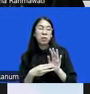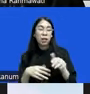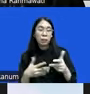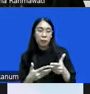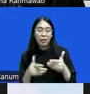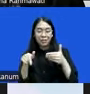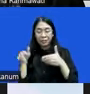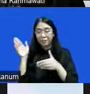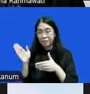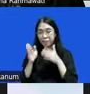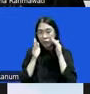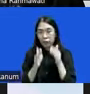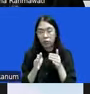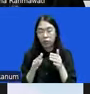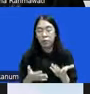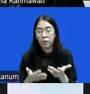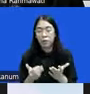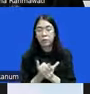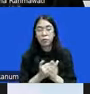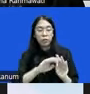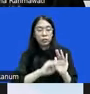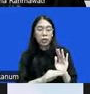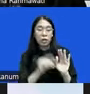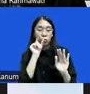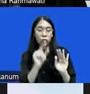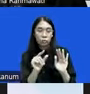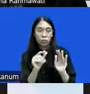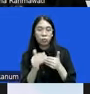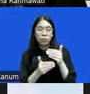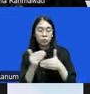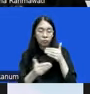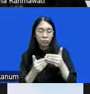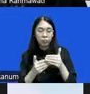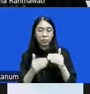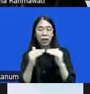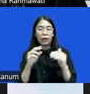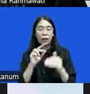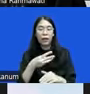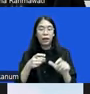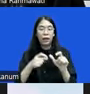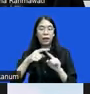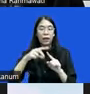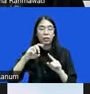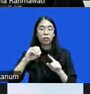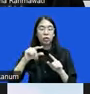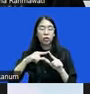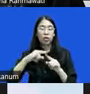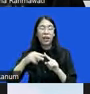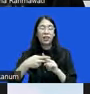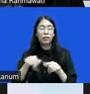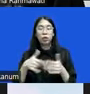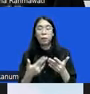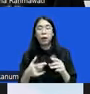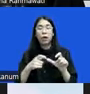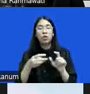karena syarat untuk melaksanakan keadilan restoratif itu bersifat sangat subjektif penilaian dari akurat